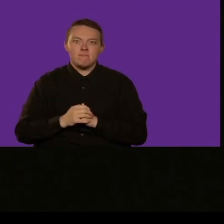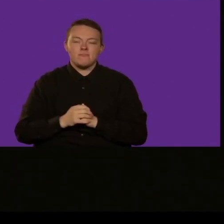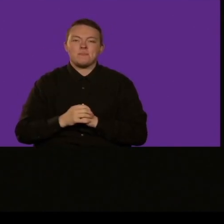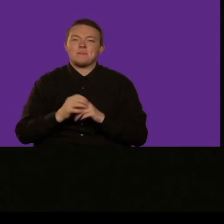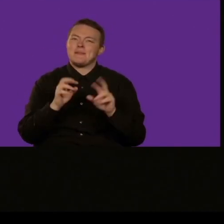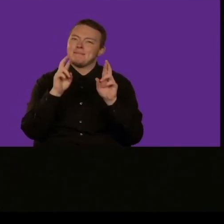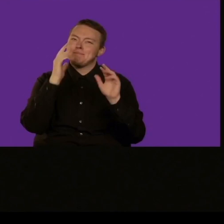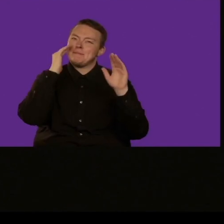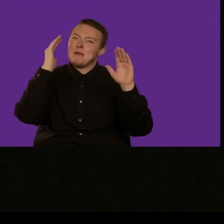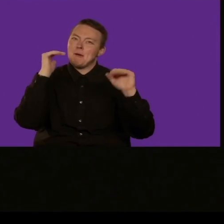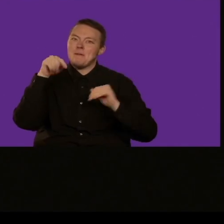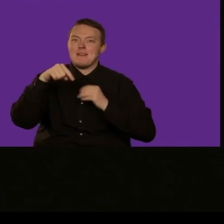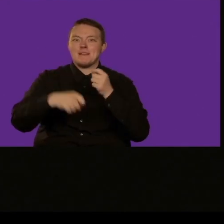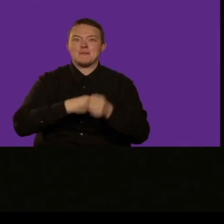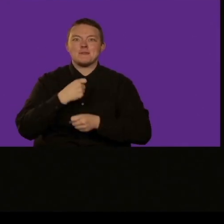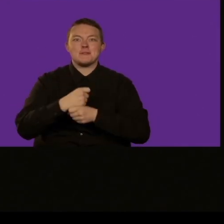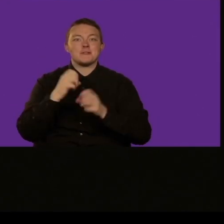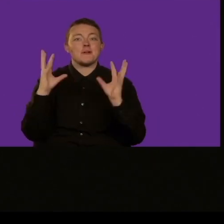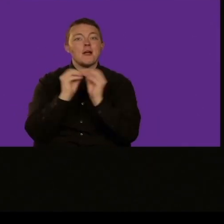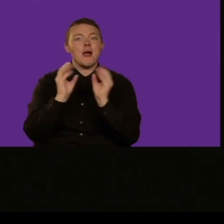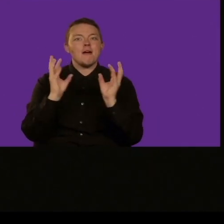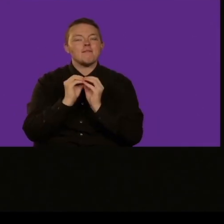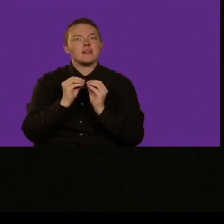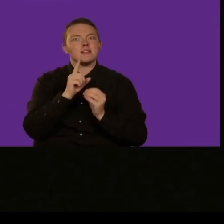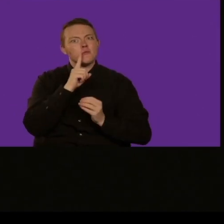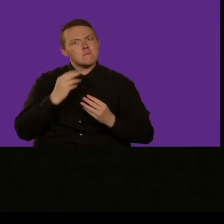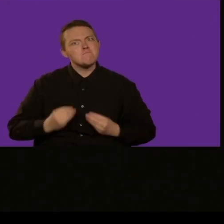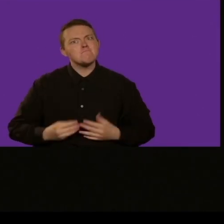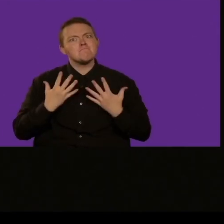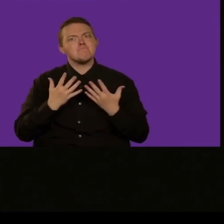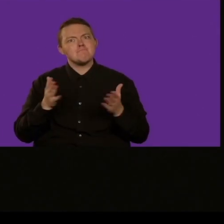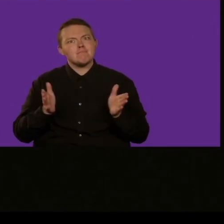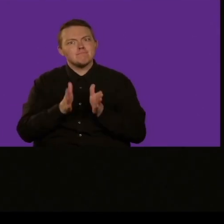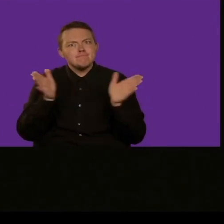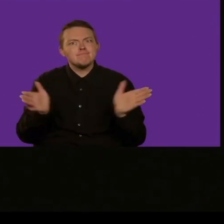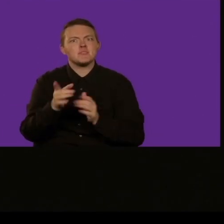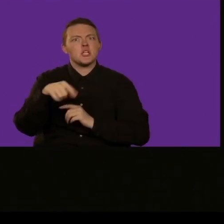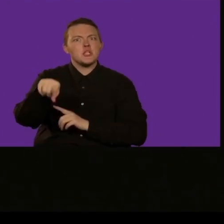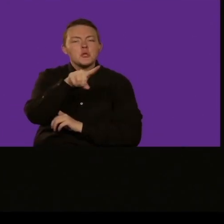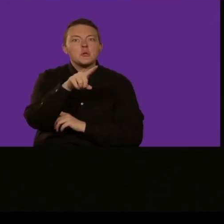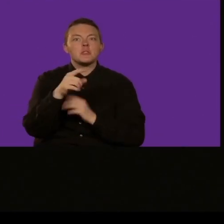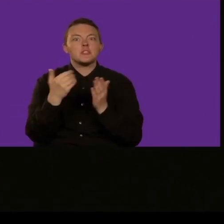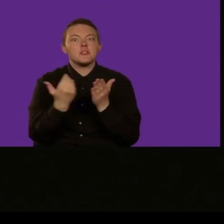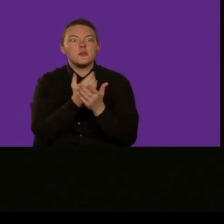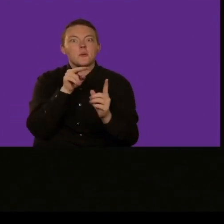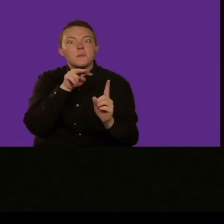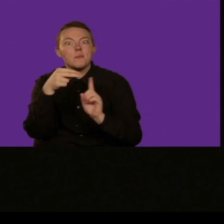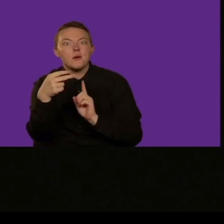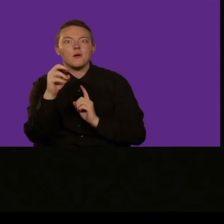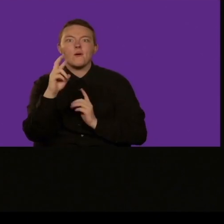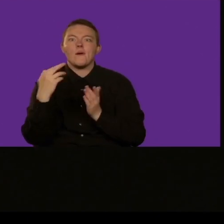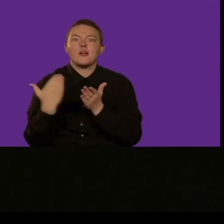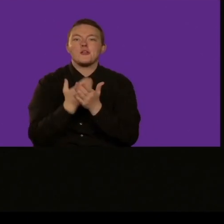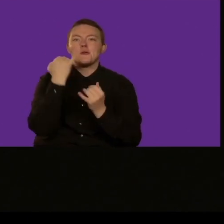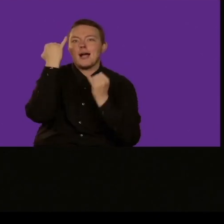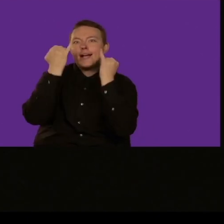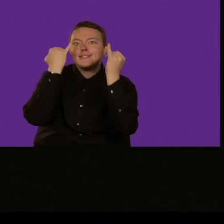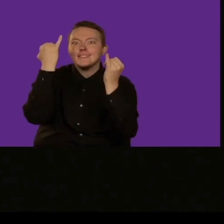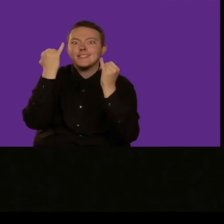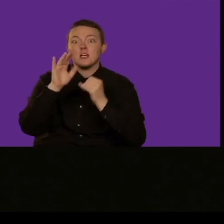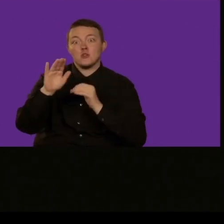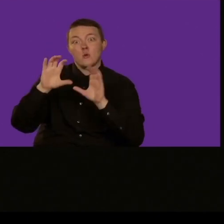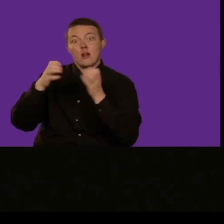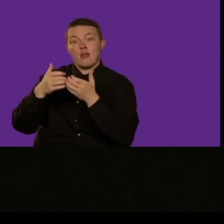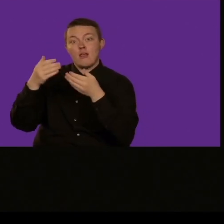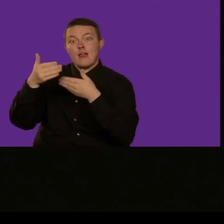con tutto ciò che è importante. Cioè avremo anche un'occasione di poter imparare da altri, da diverse parti del mondo,